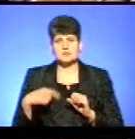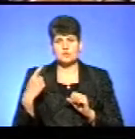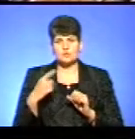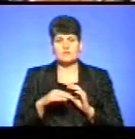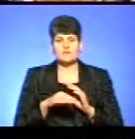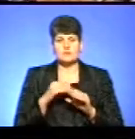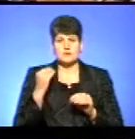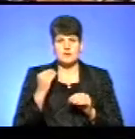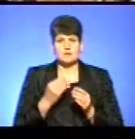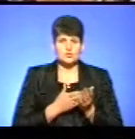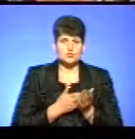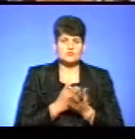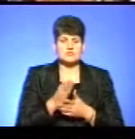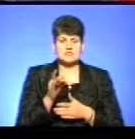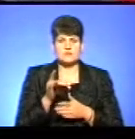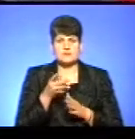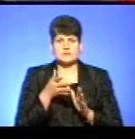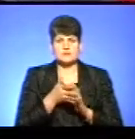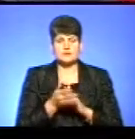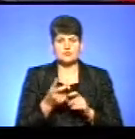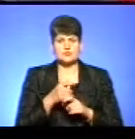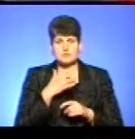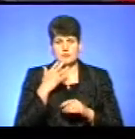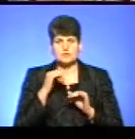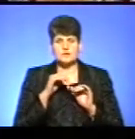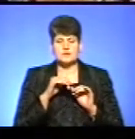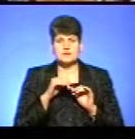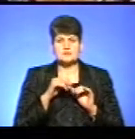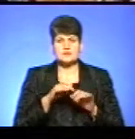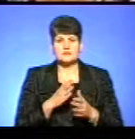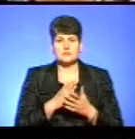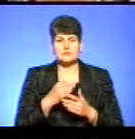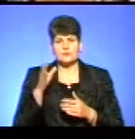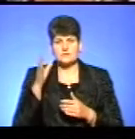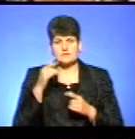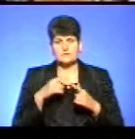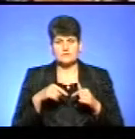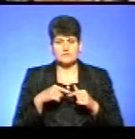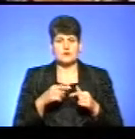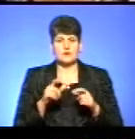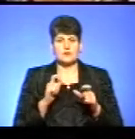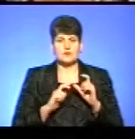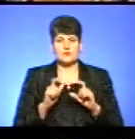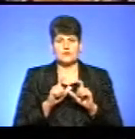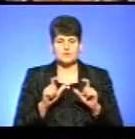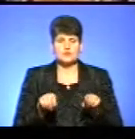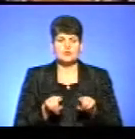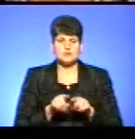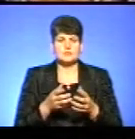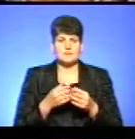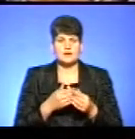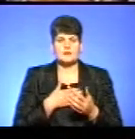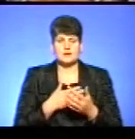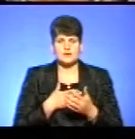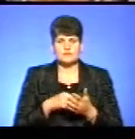вибирають повністю курсів європейської інтеграції. Тобто дуже багато заходів бається в освітній сфері, тому що вузи теж активно беруть участь у освітніх програмах,